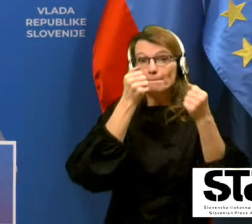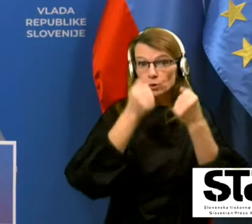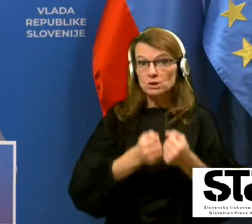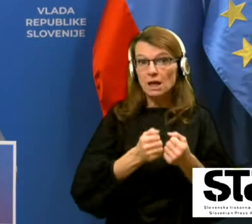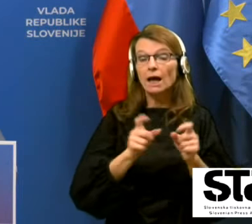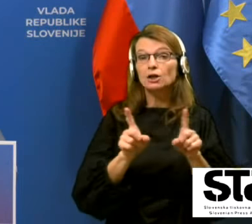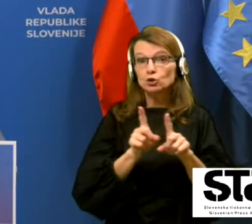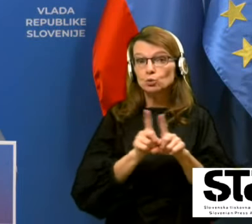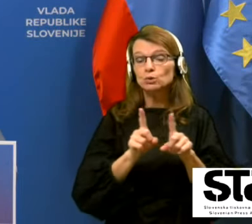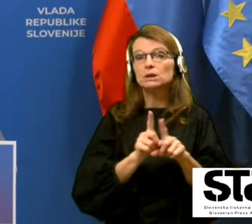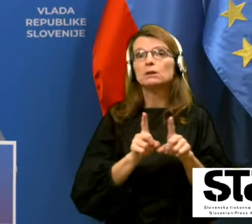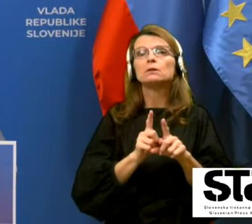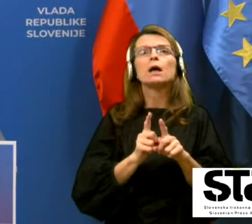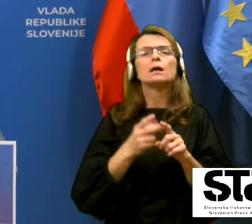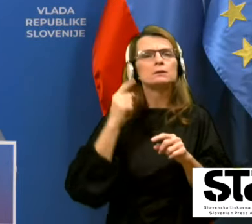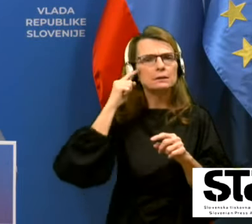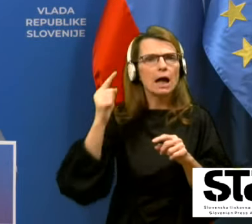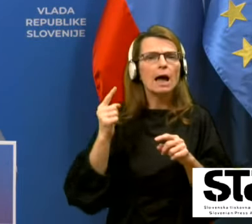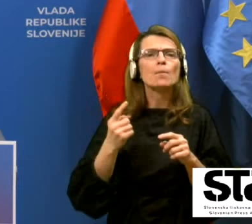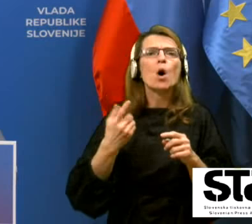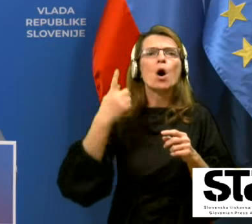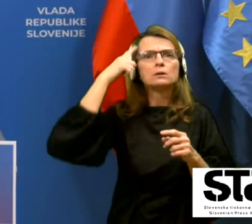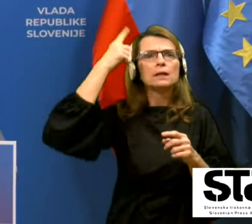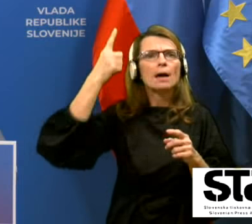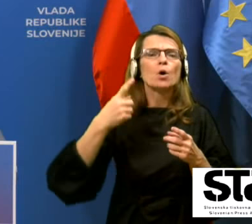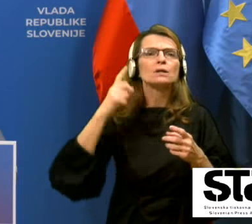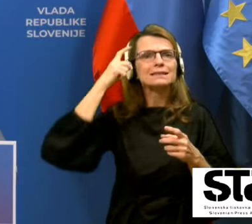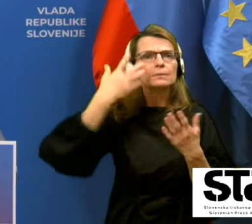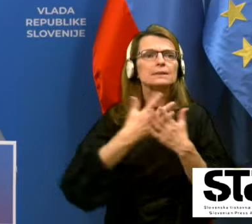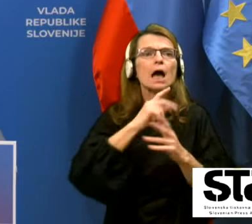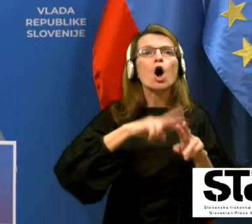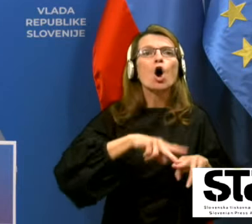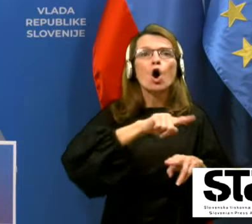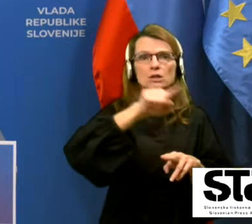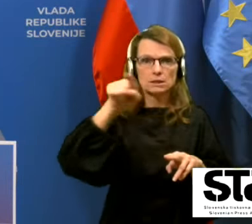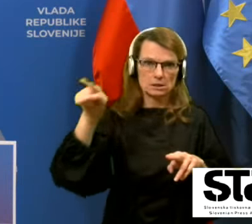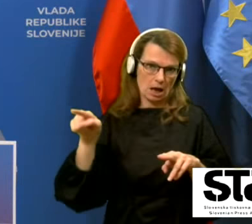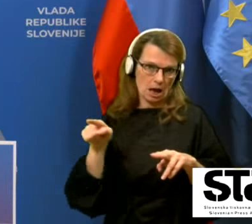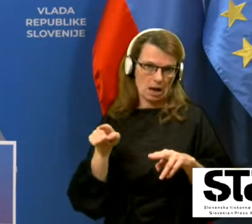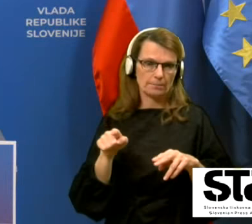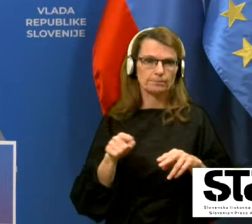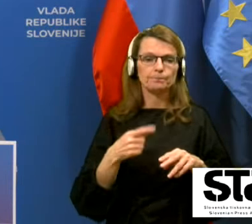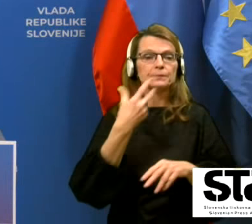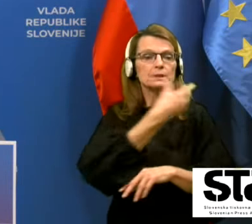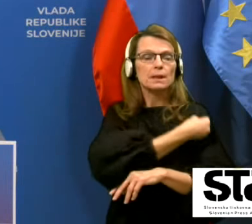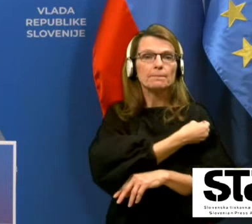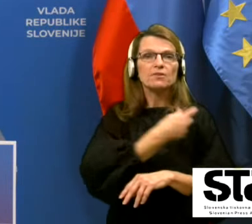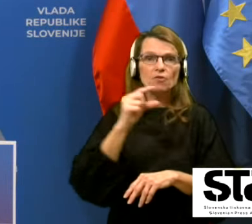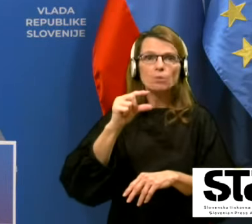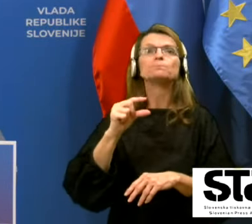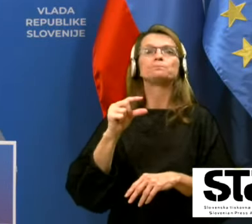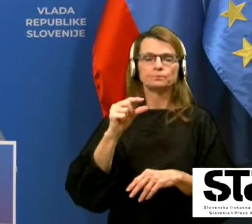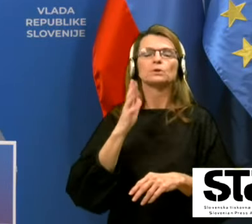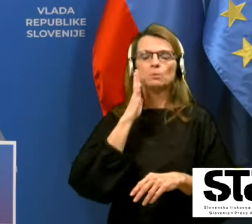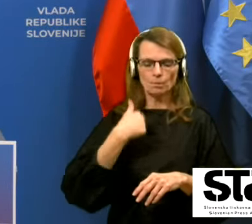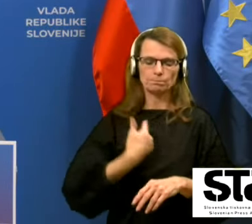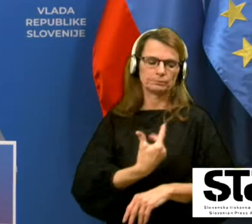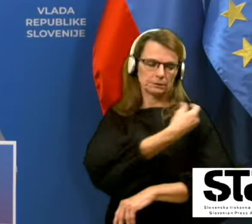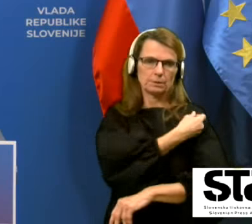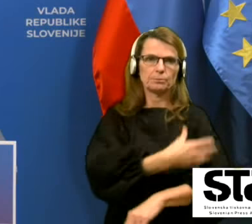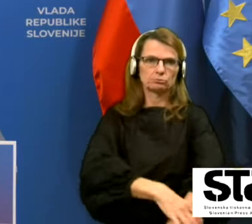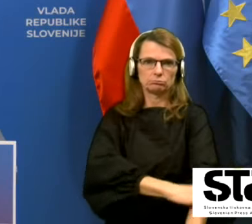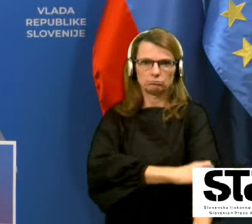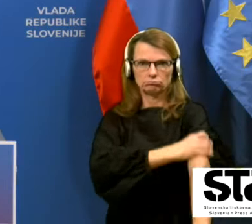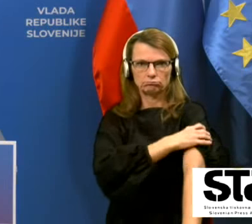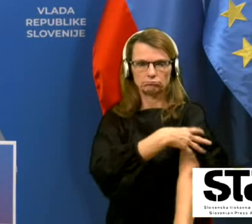skrbimo za druge. V tistem trenutku se moramo odločiti, da pač, ja, cepivo, ja, se bom cepil in zavikaš rokav. Jaz se